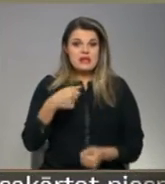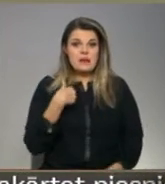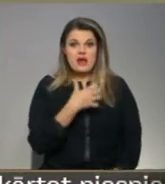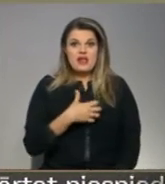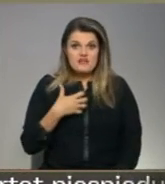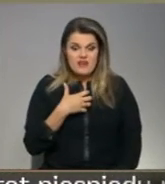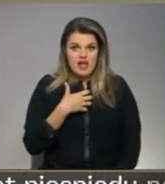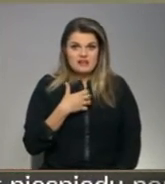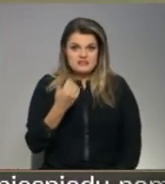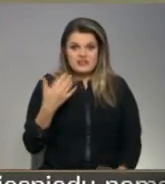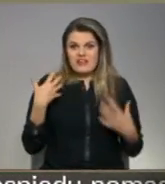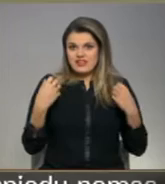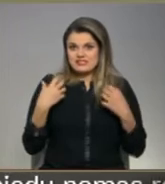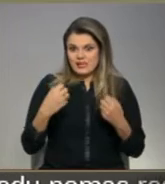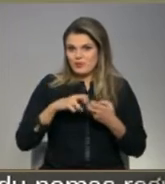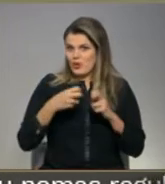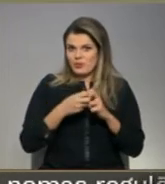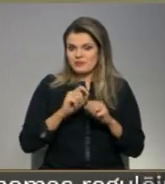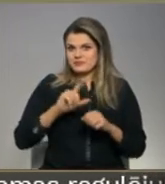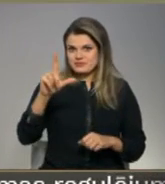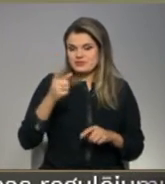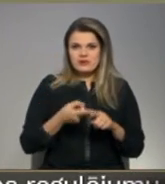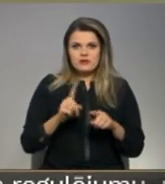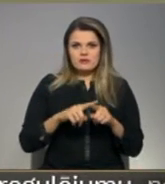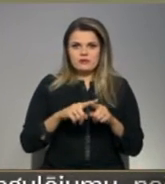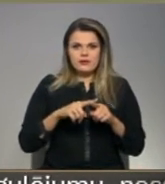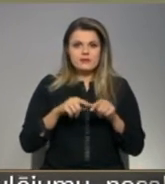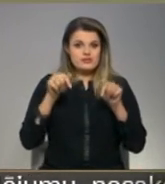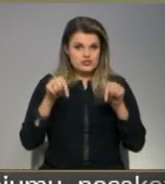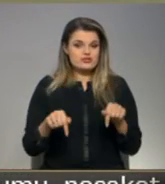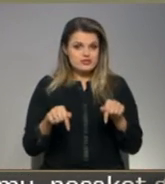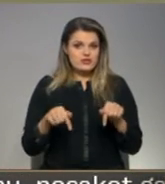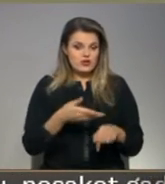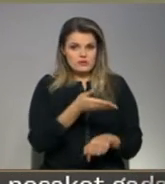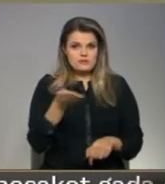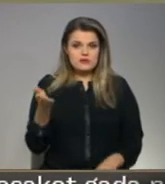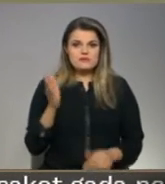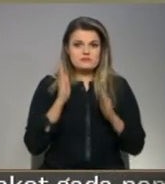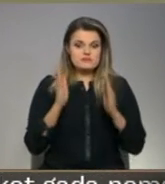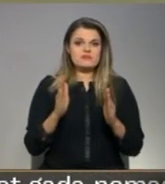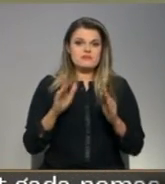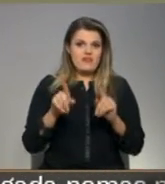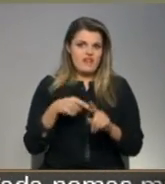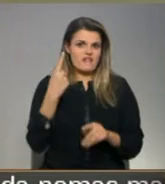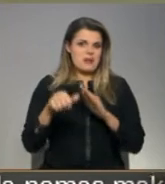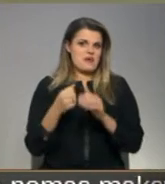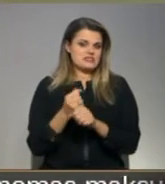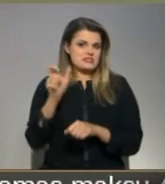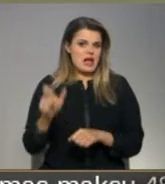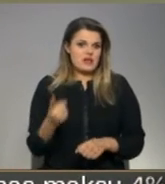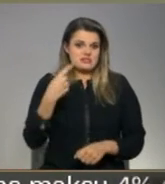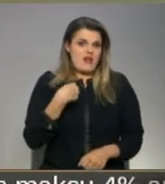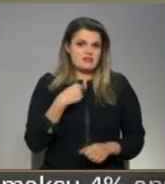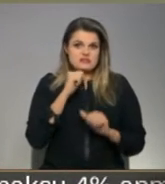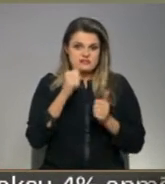riskēt ar viņa veselību, tad šeit jums būs vēlējams bezdarīgs, kad būšu es,